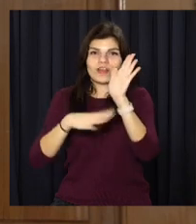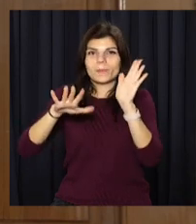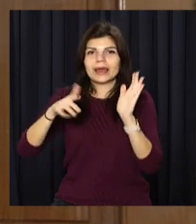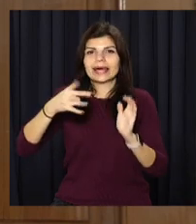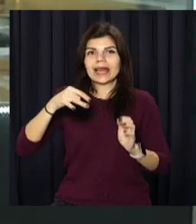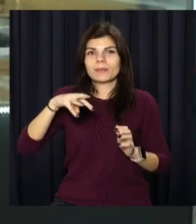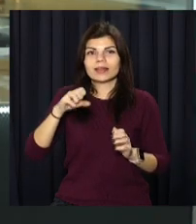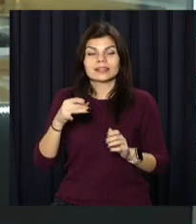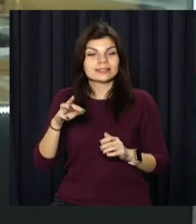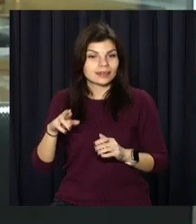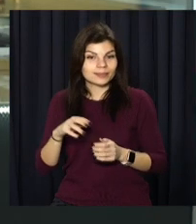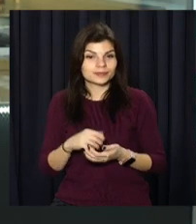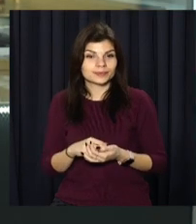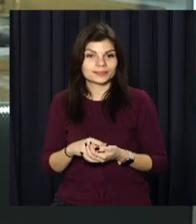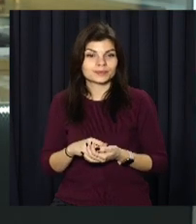гімназія.